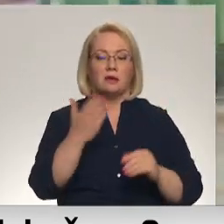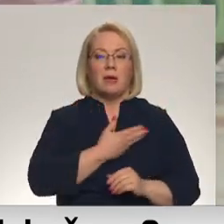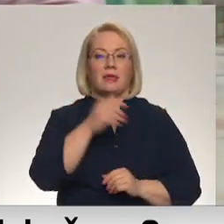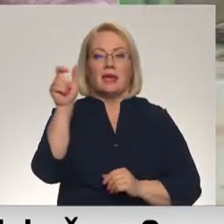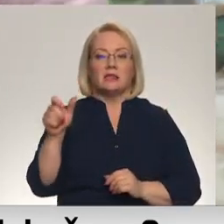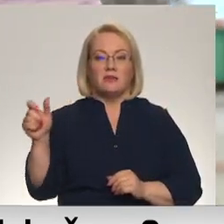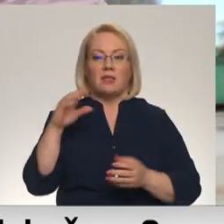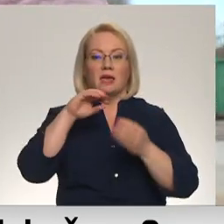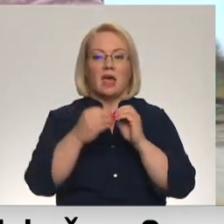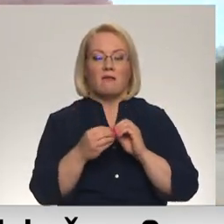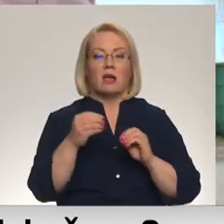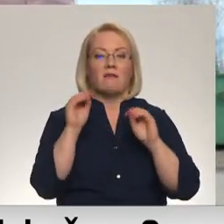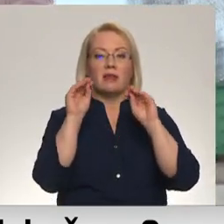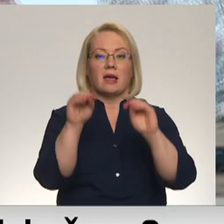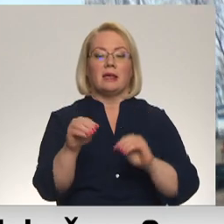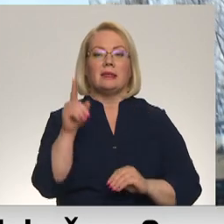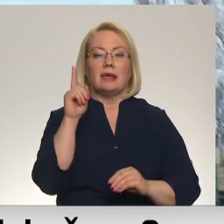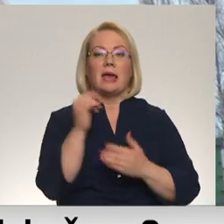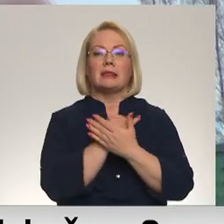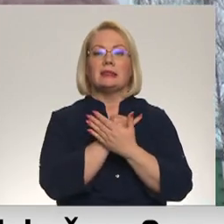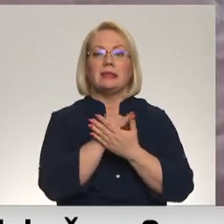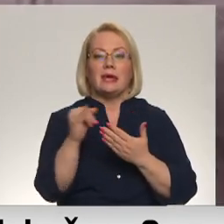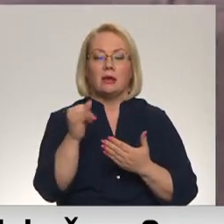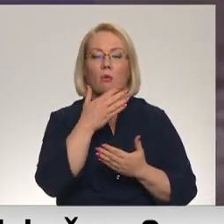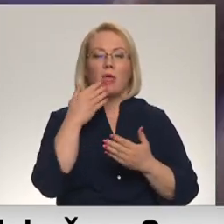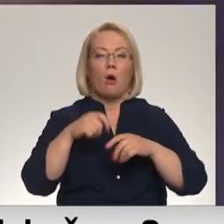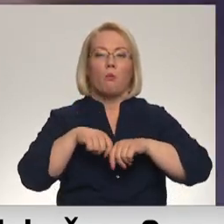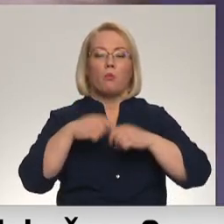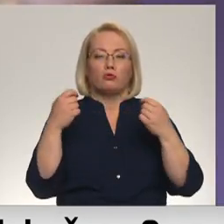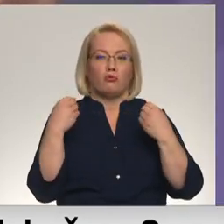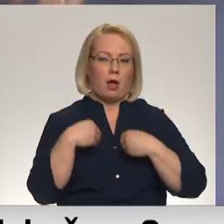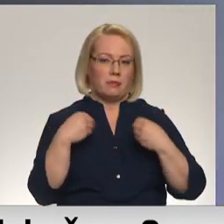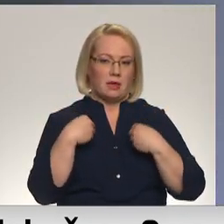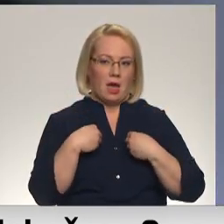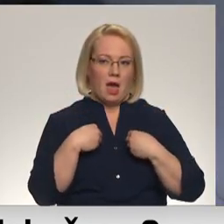jāievēro, ka tajos drīkst ievietot tikai tīrus un nesaplēstus apģērbus un appaus.